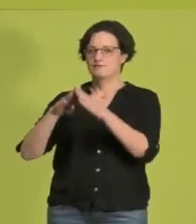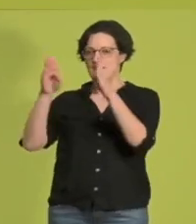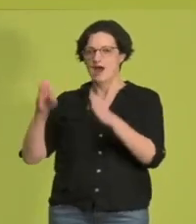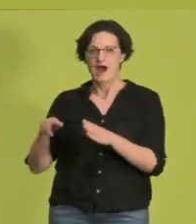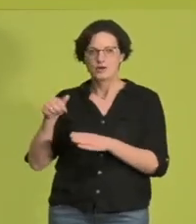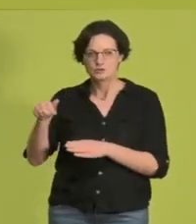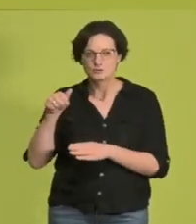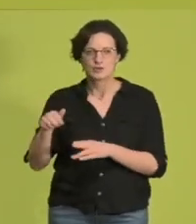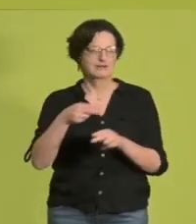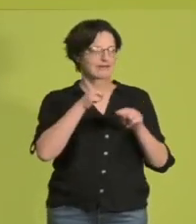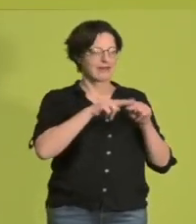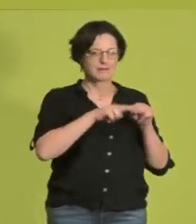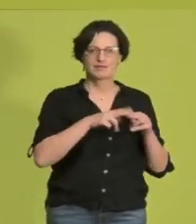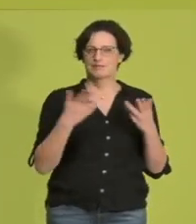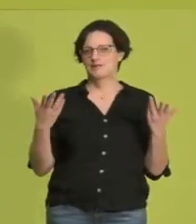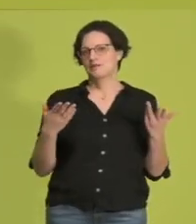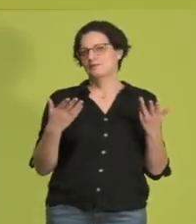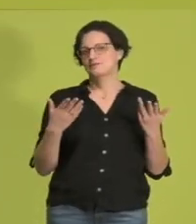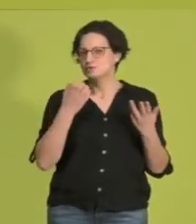Bindestrichlands dieser Republik.